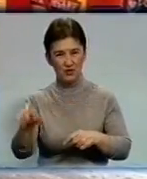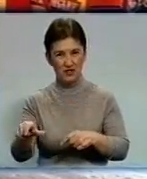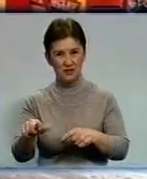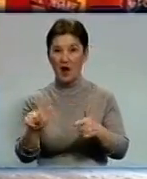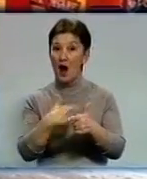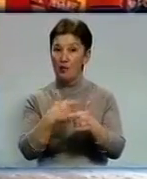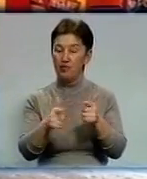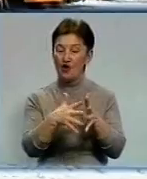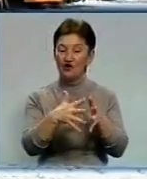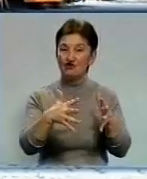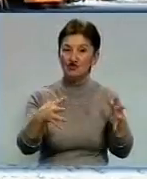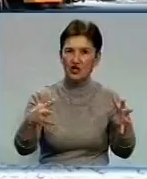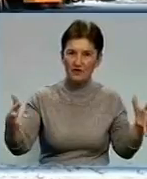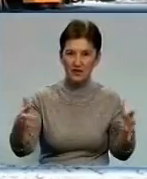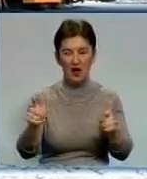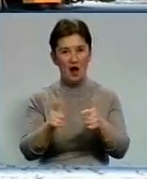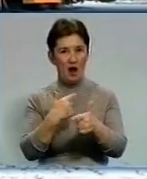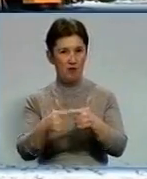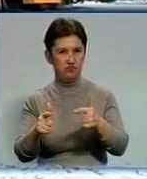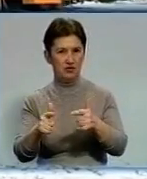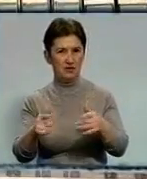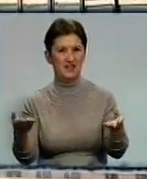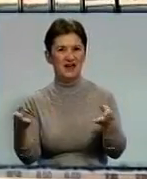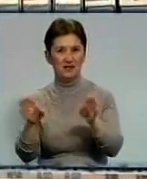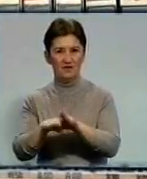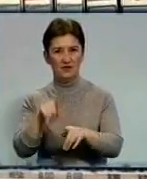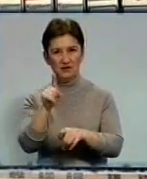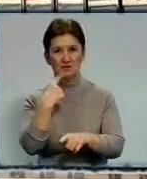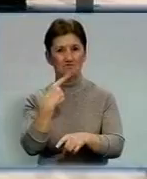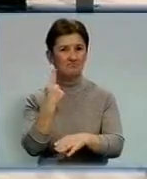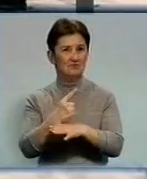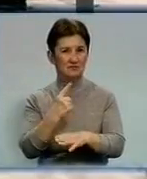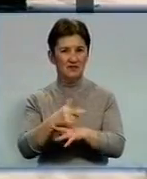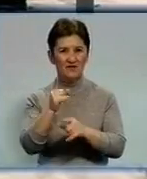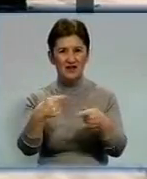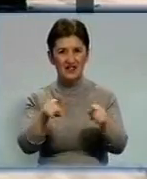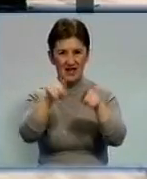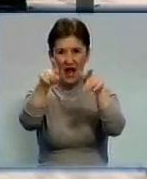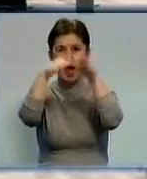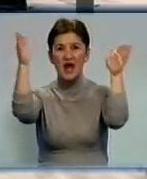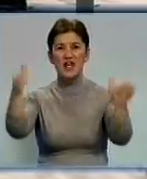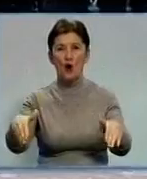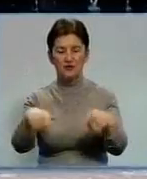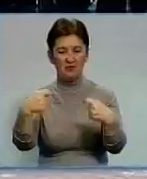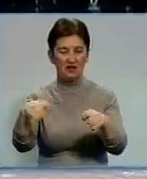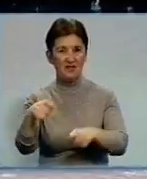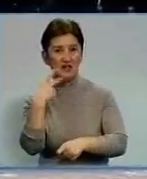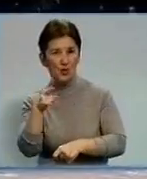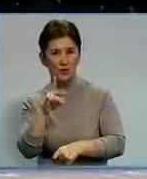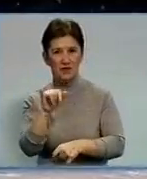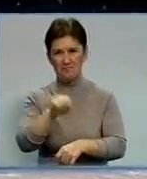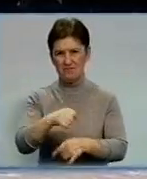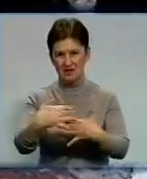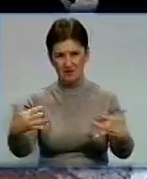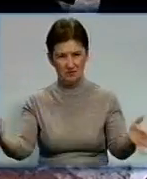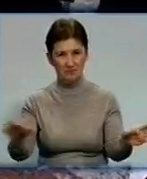розширюватись, або зачинятись. Нардепи пропонують не продавати тютюний алкоголь у дрібних магазинчиках та кіосках. Квіти